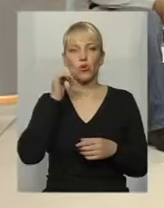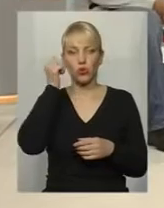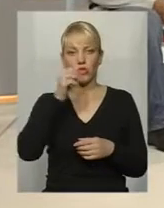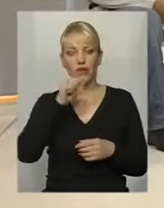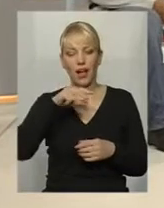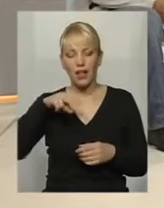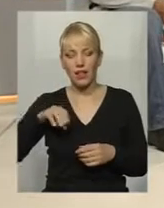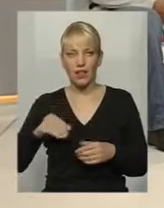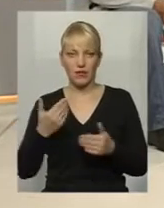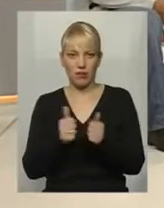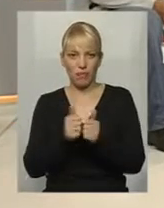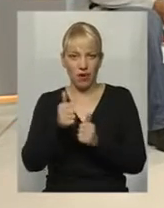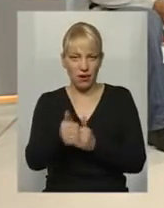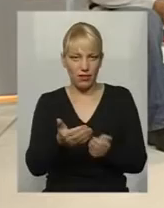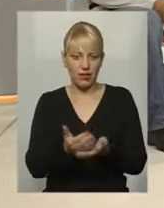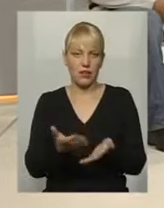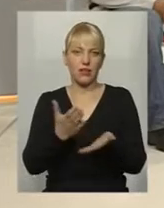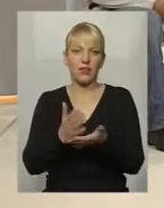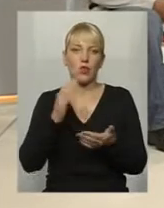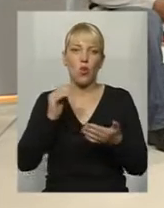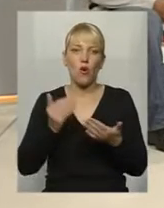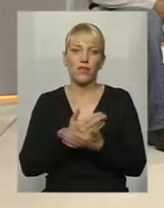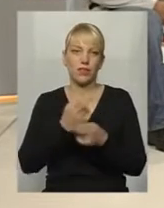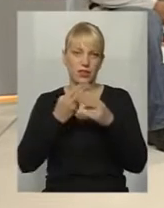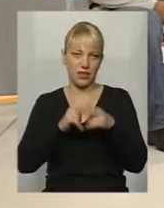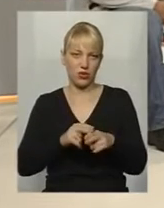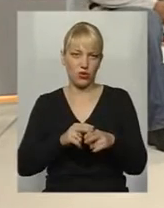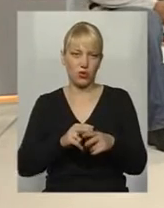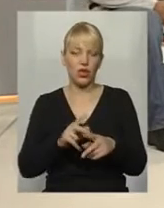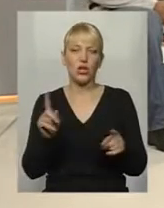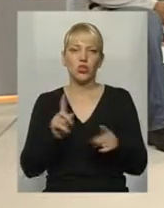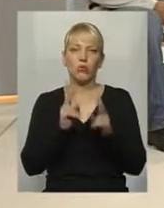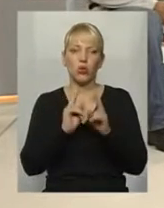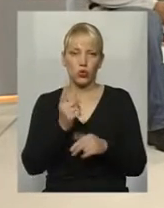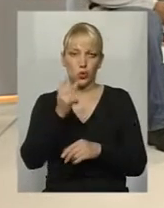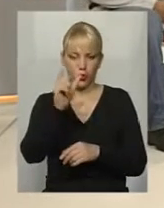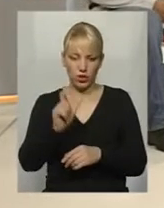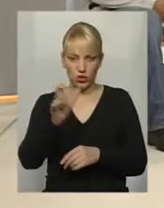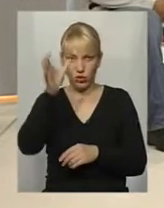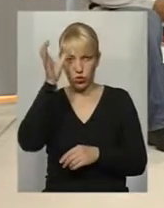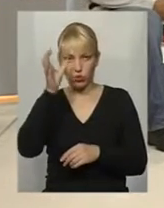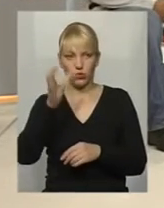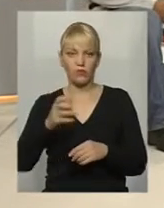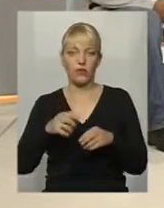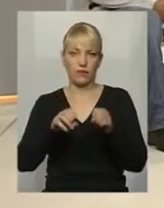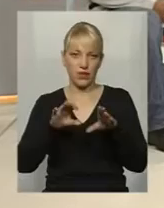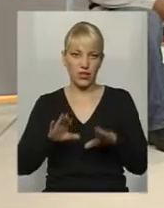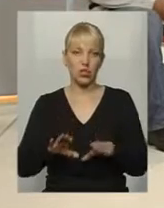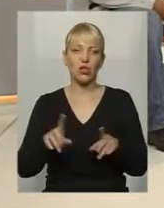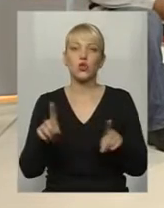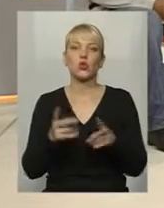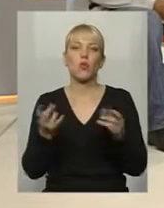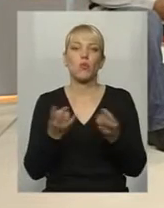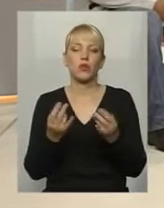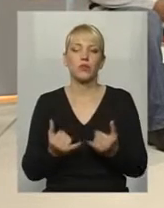Але вперед вже зараз є новітні технології. І щоб хтось один, розумний чи не дуже, вирішував, власне, що